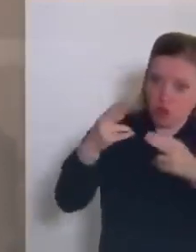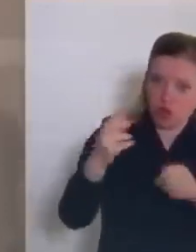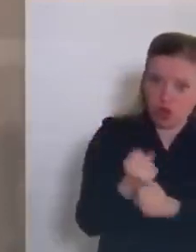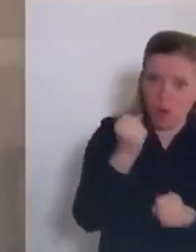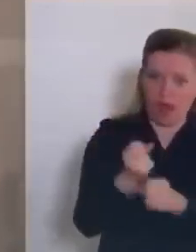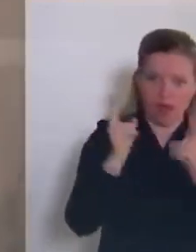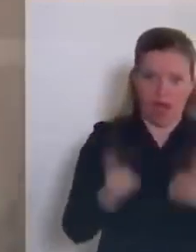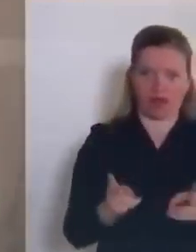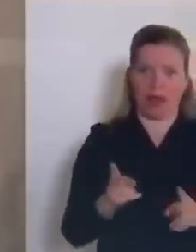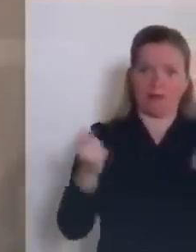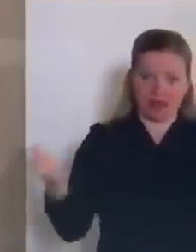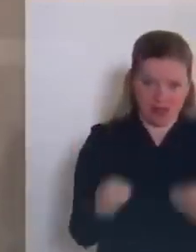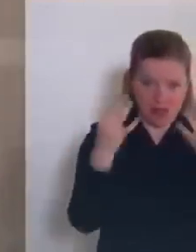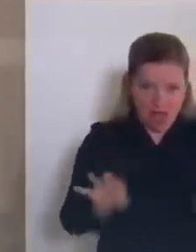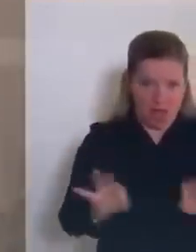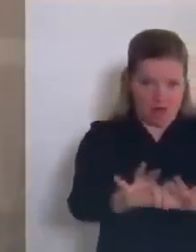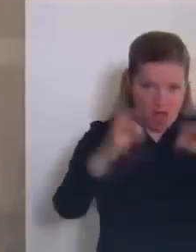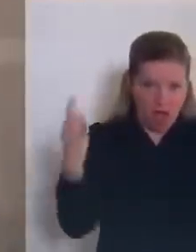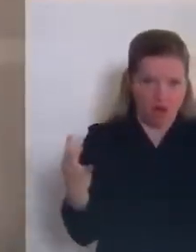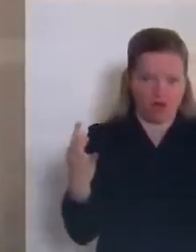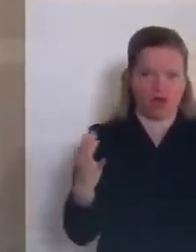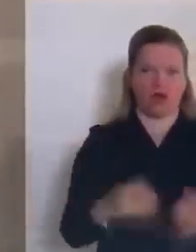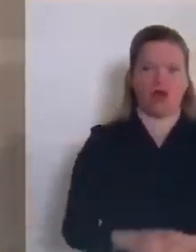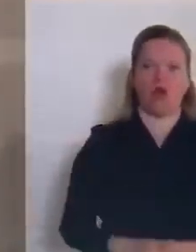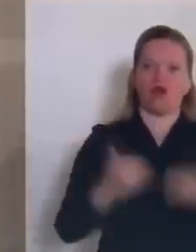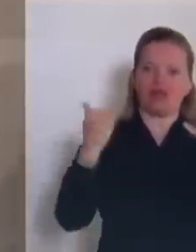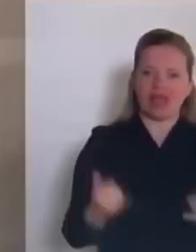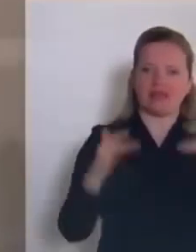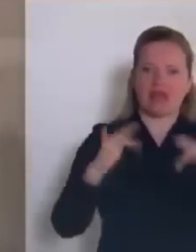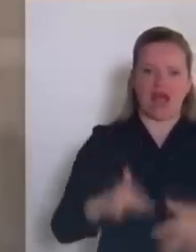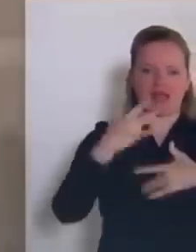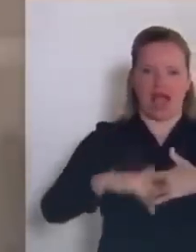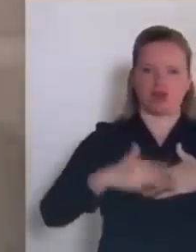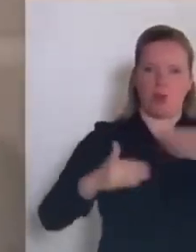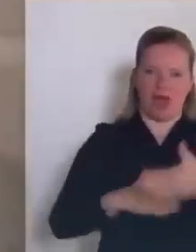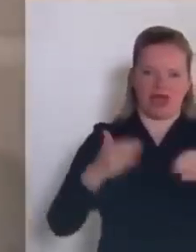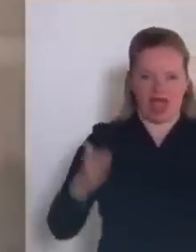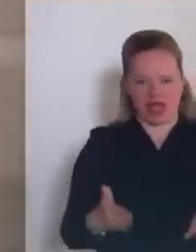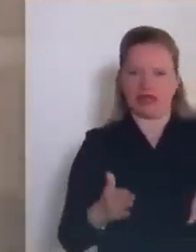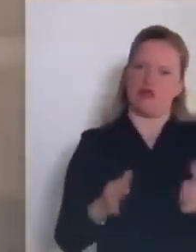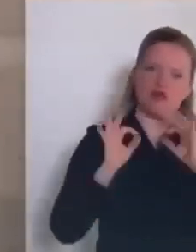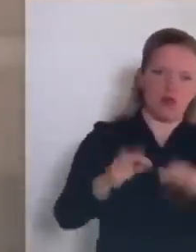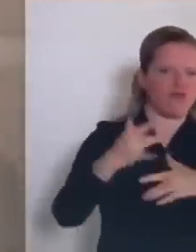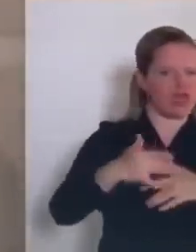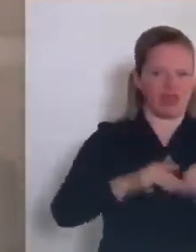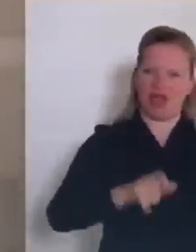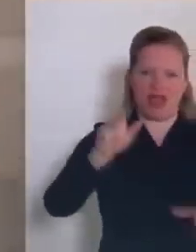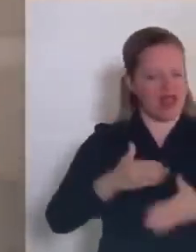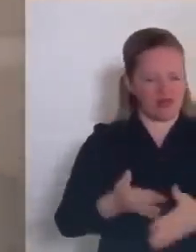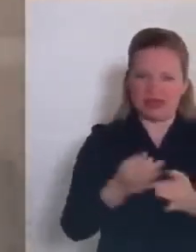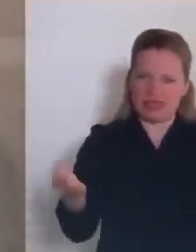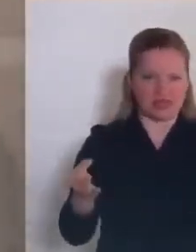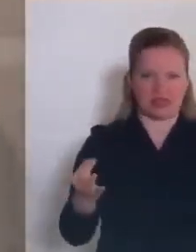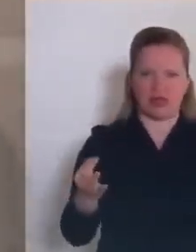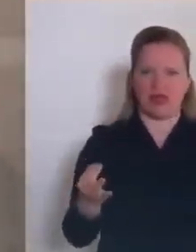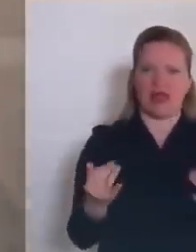lavorare, se i negozi e le attività riapreranno mai. Ed il pacchetto economico che state preparando per le gastronomie non sarà di minimo aiuto. Non